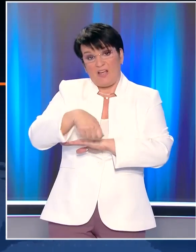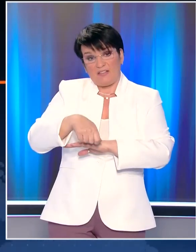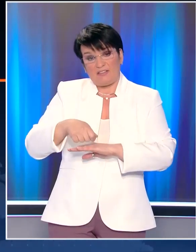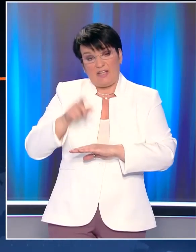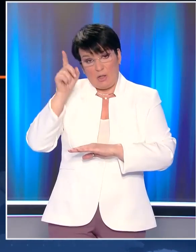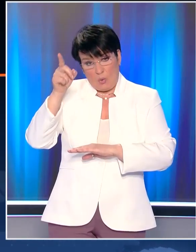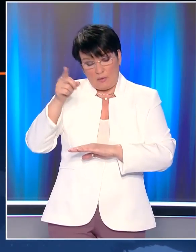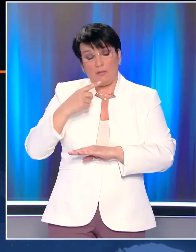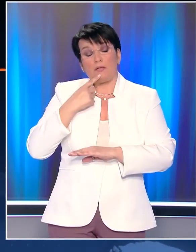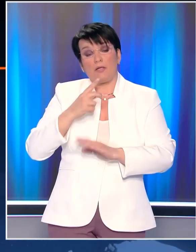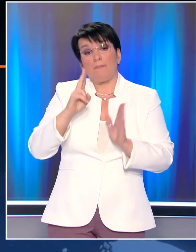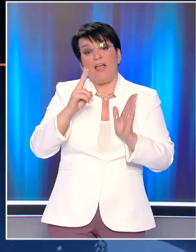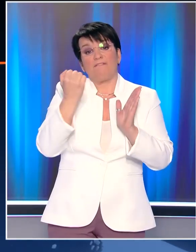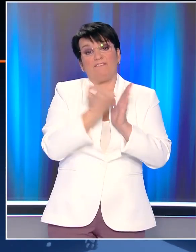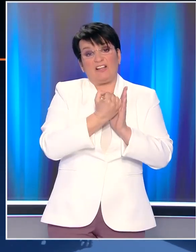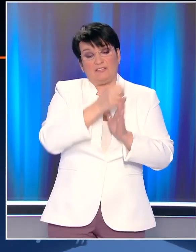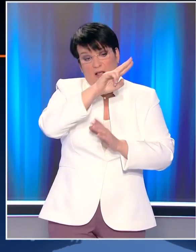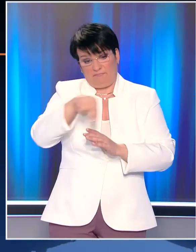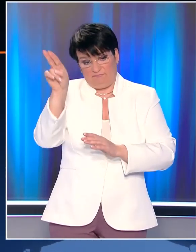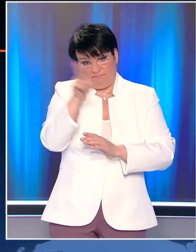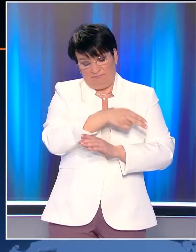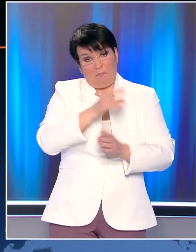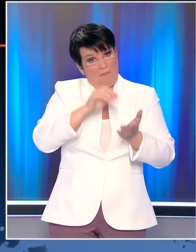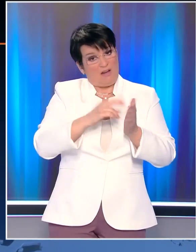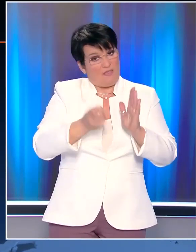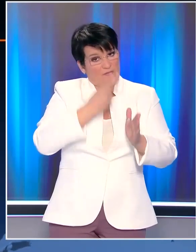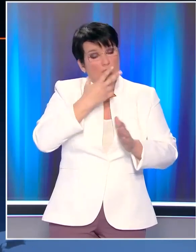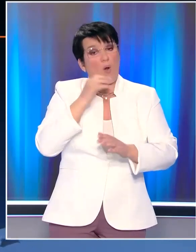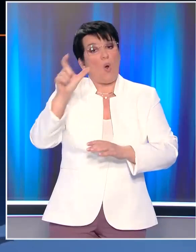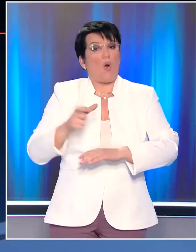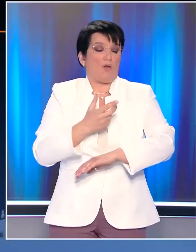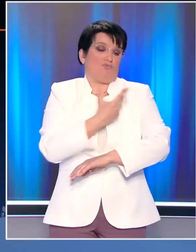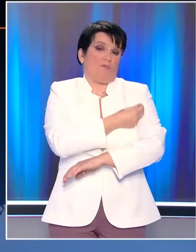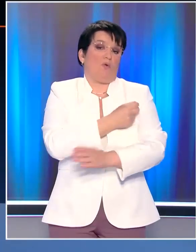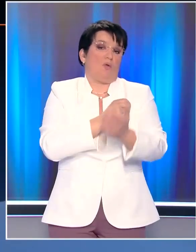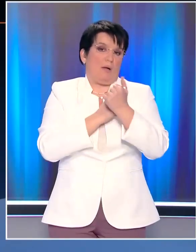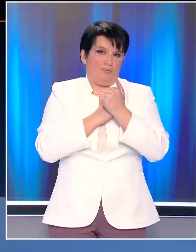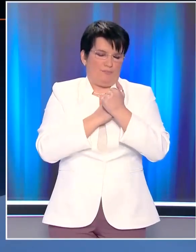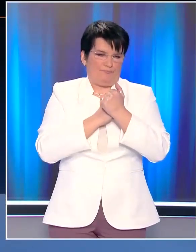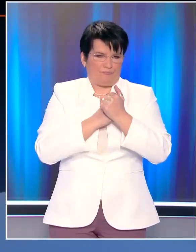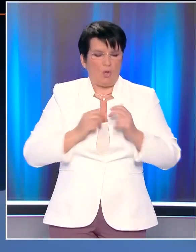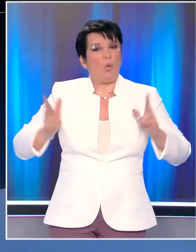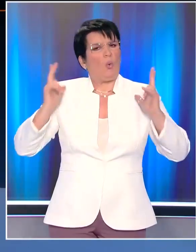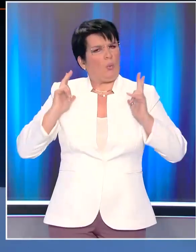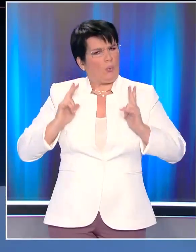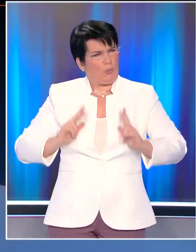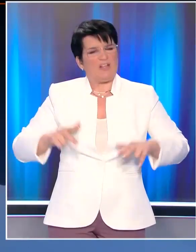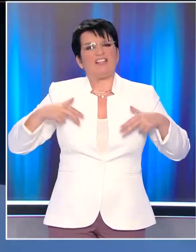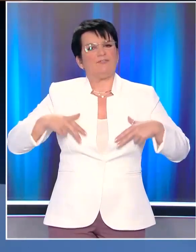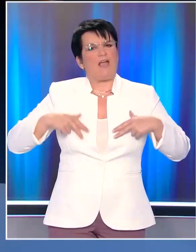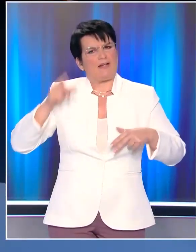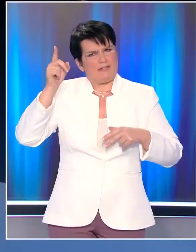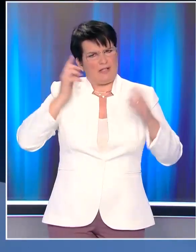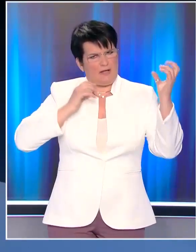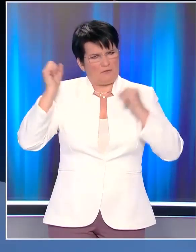Μελβούρνης εξακύρωσε αμετάκλητα τη βίζα του Νόλη, επειδή δεν ήταν εμβολιασμένος. Την ικανοποίησή της για τις εξελίξεις εξέφρασε η